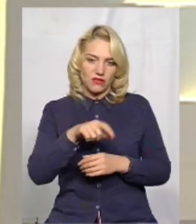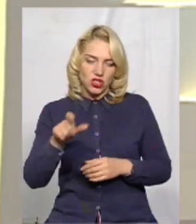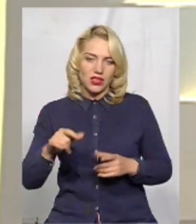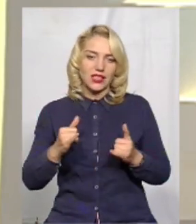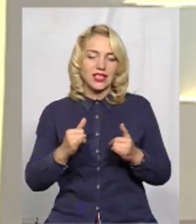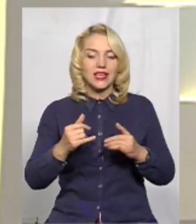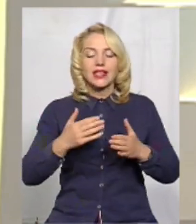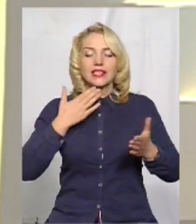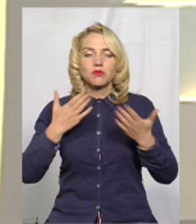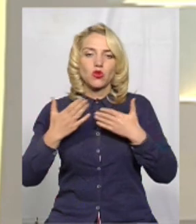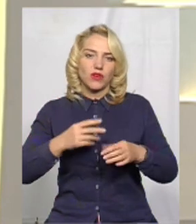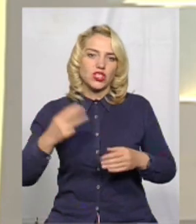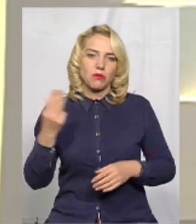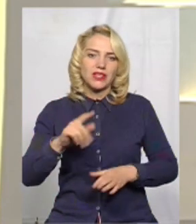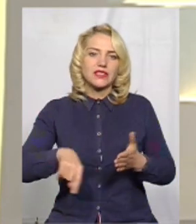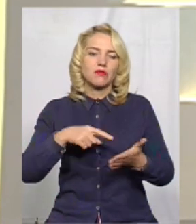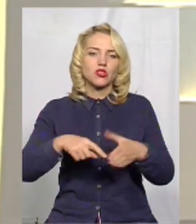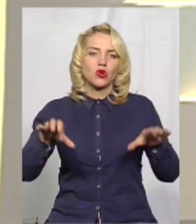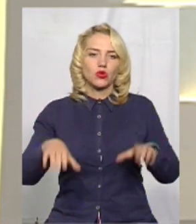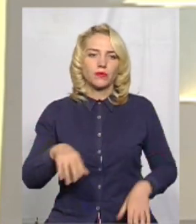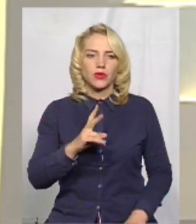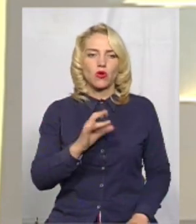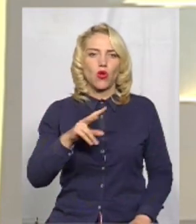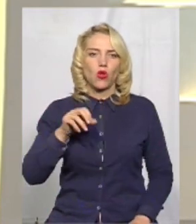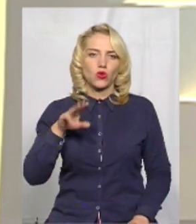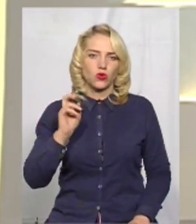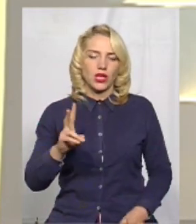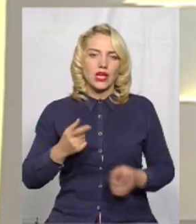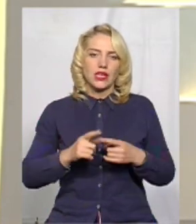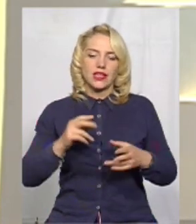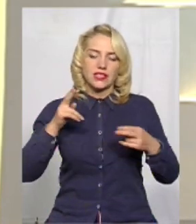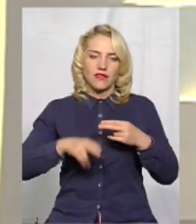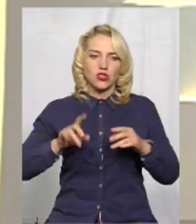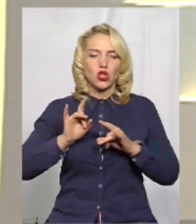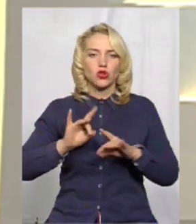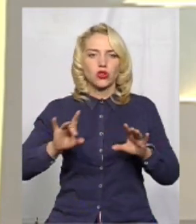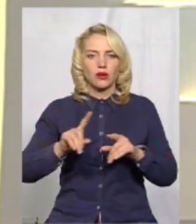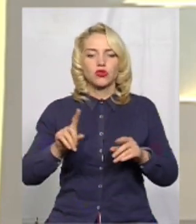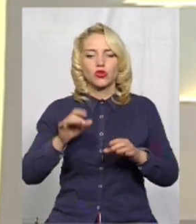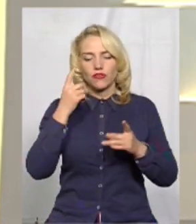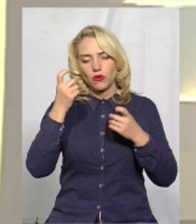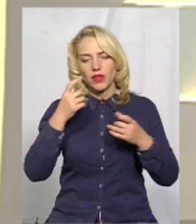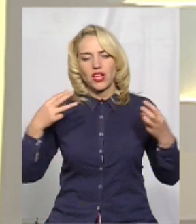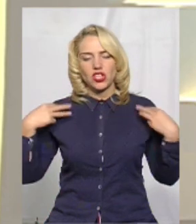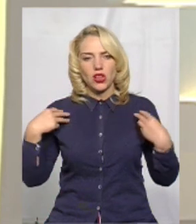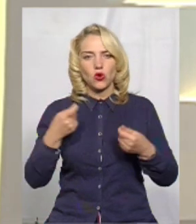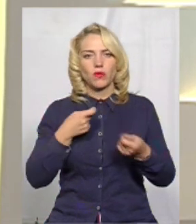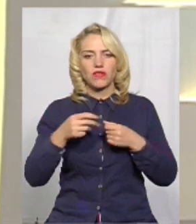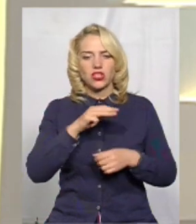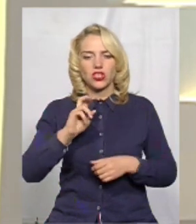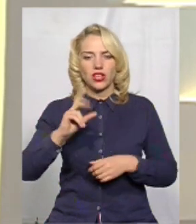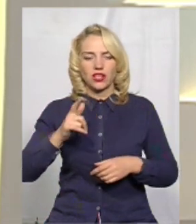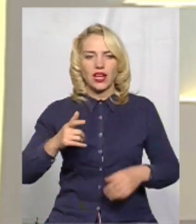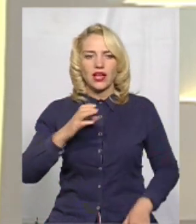шепетівським міським головою Михайлом Полудюком. На завершення додам, що за інформацією начальника управління житлово-комунального